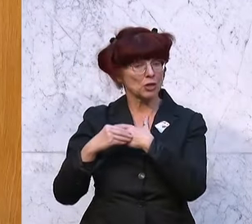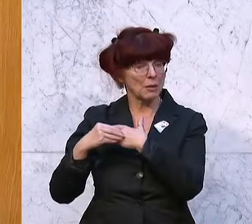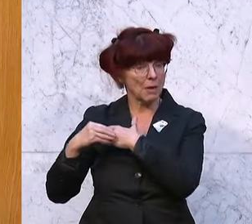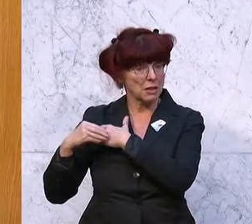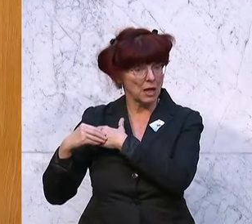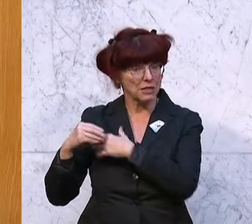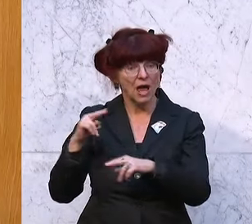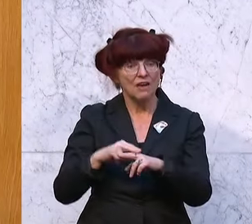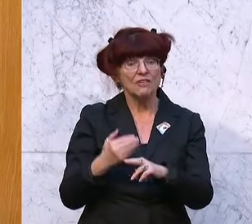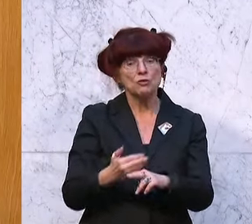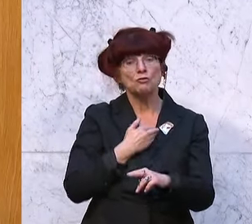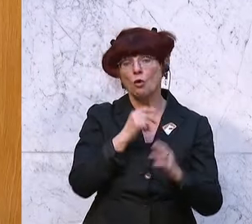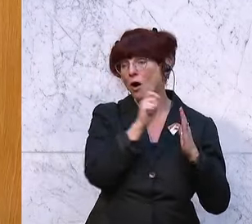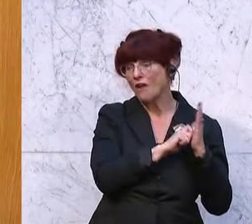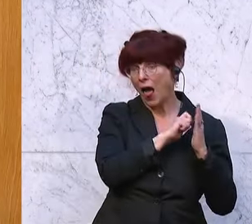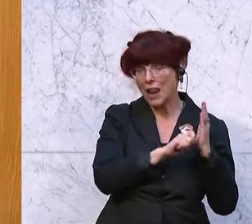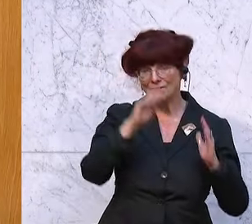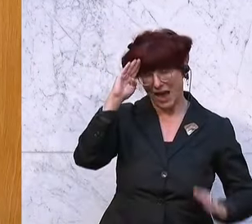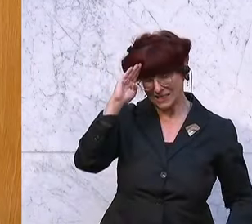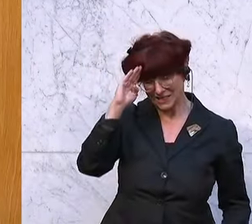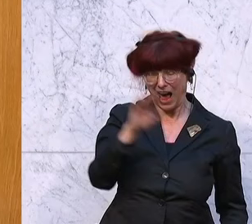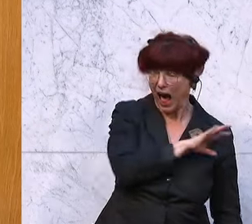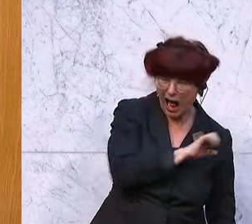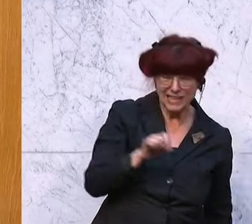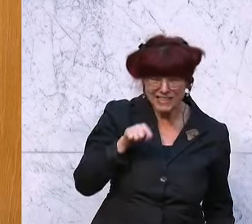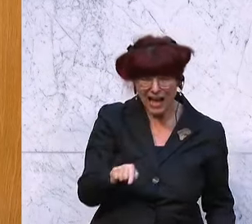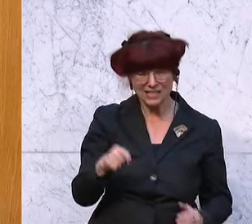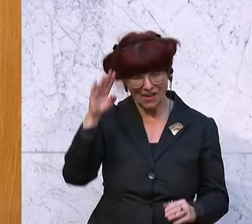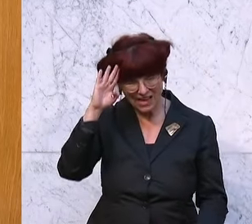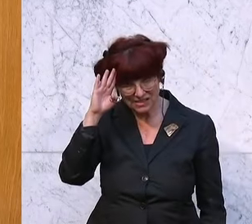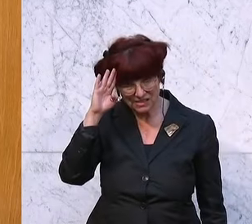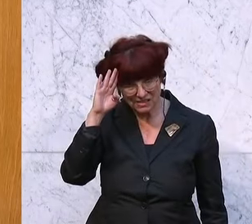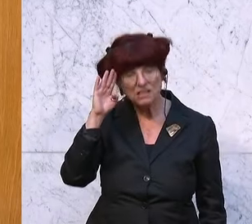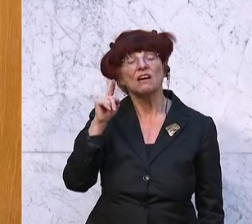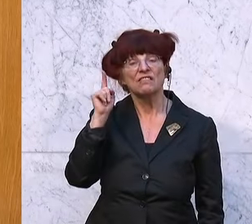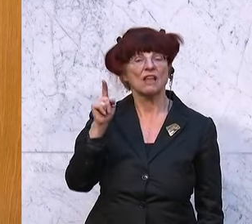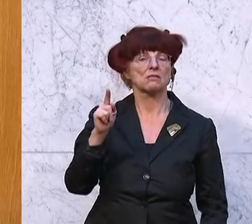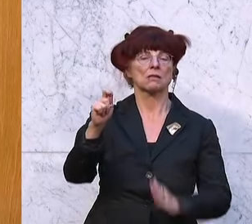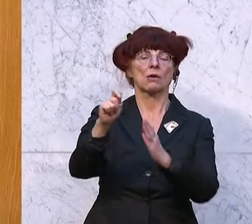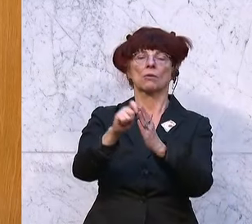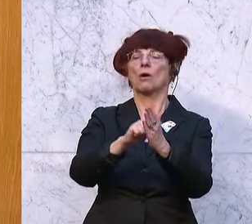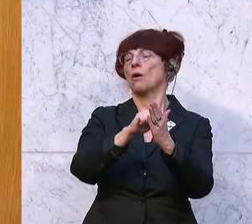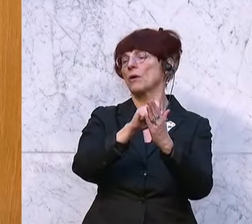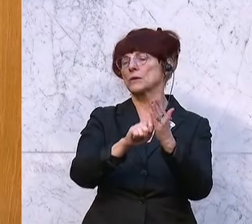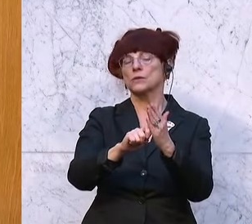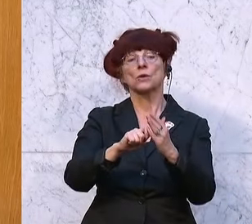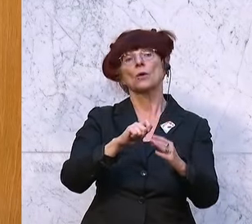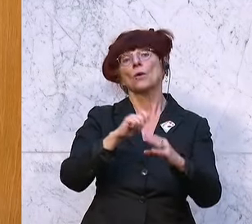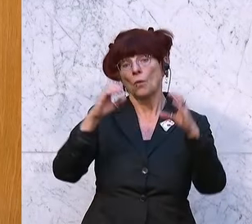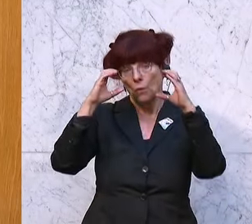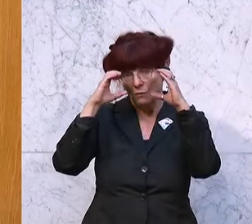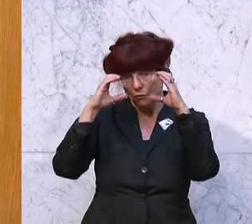das alles vor der Wahl gewusst hätten, wenn Sie das gewusst hätten, dann hätten Sie Ihr Kreuz nicht bei der österreichischen